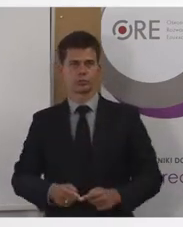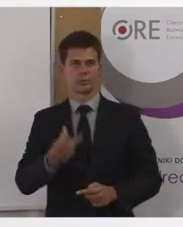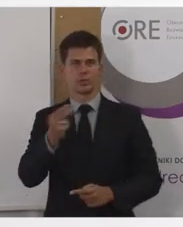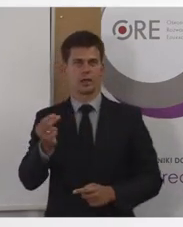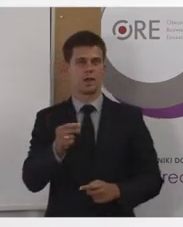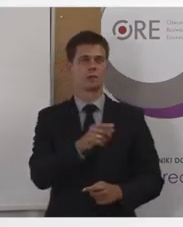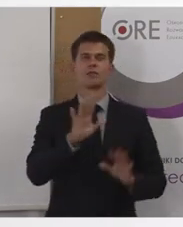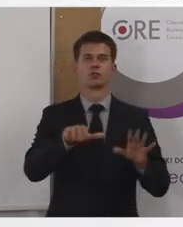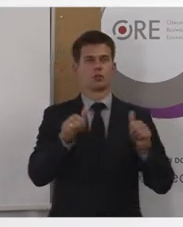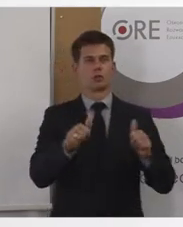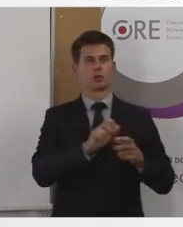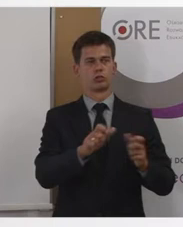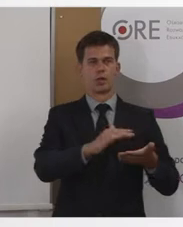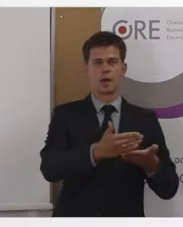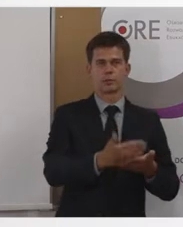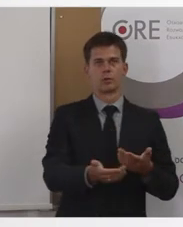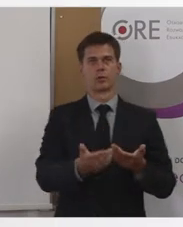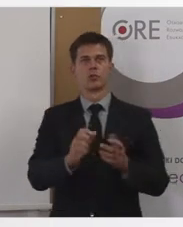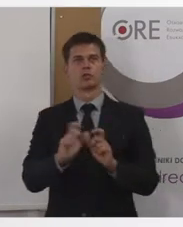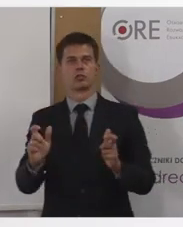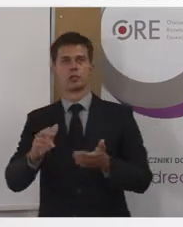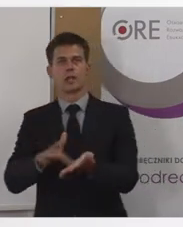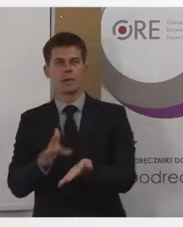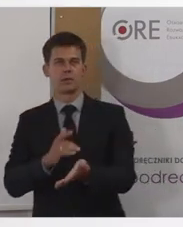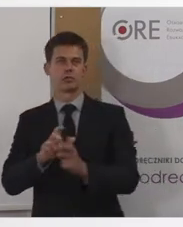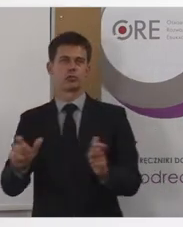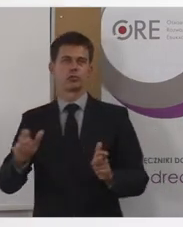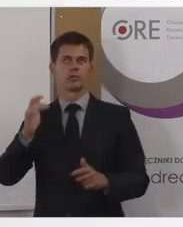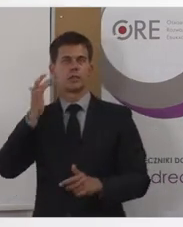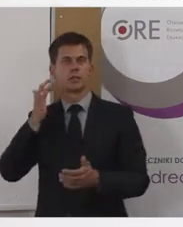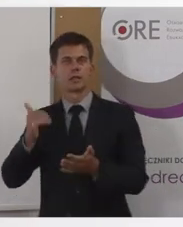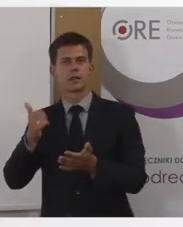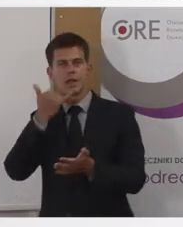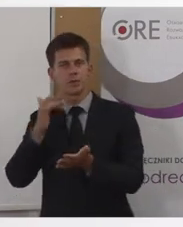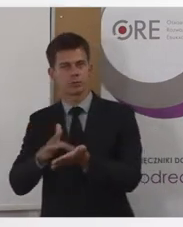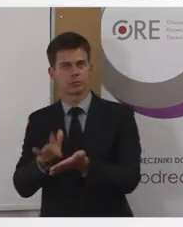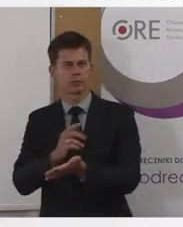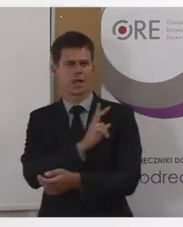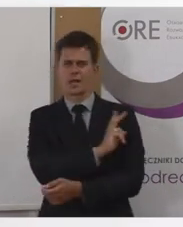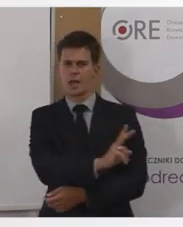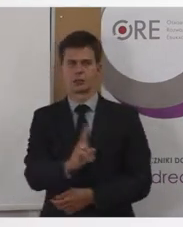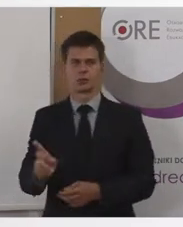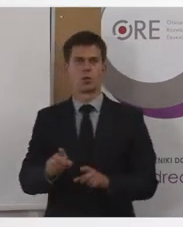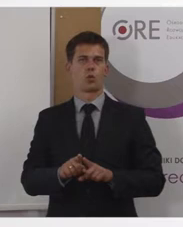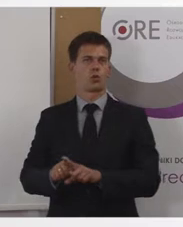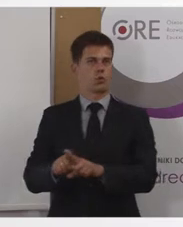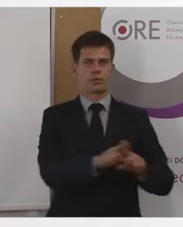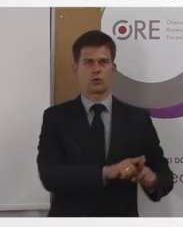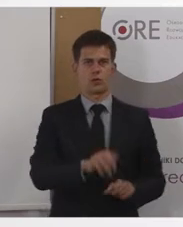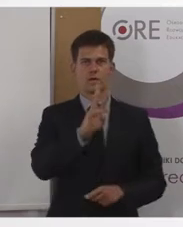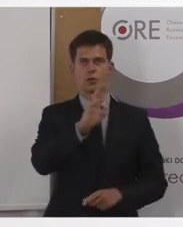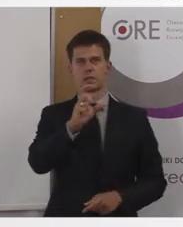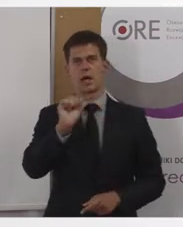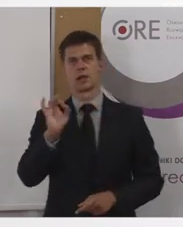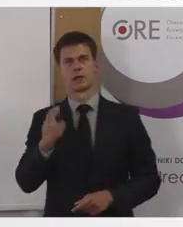smartfona, na tablet przy jednym systemie, przy drugim systemie, czy na komputer klasy PC, czy pod Linuxem,